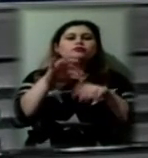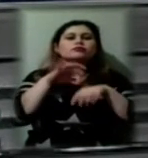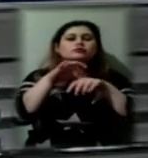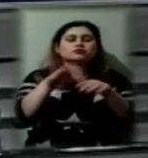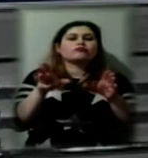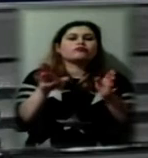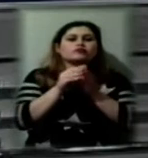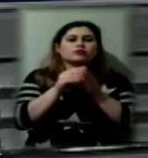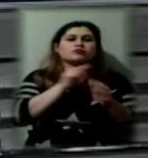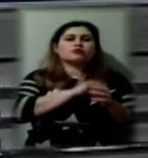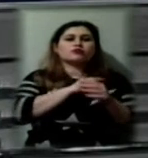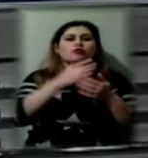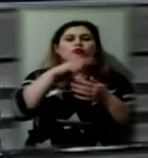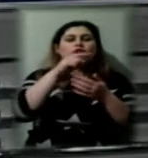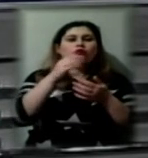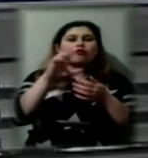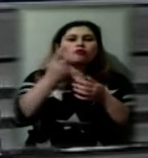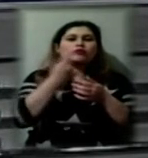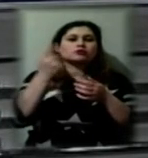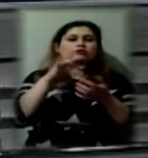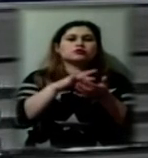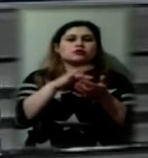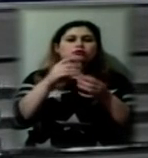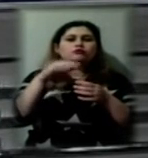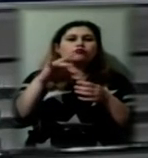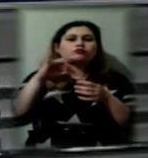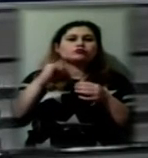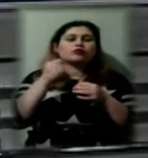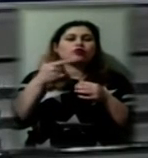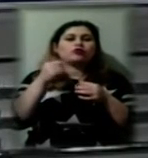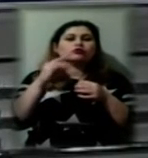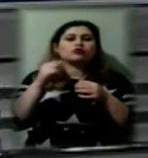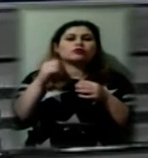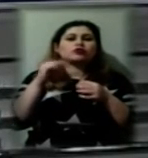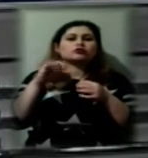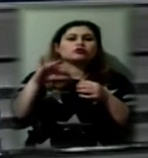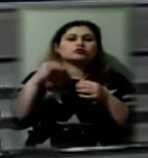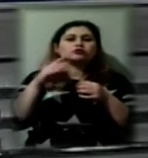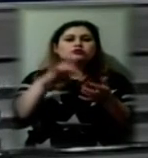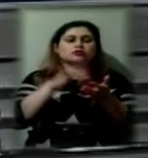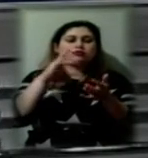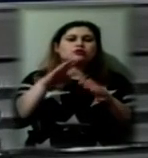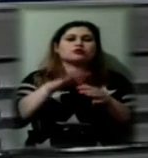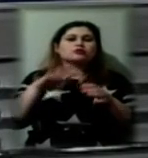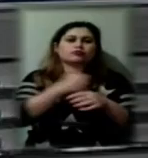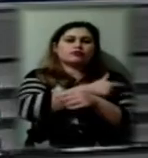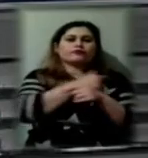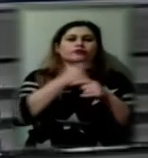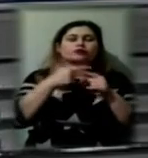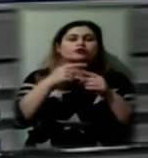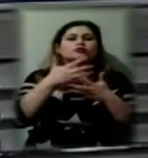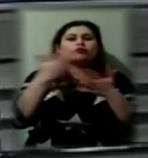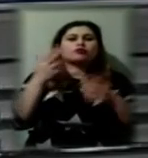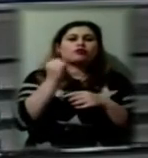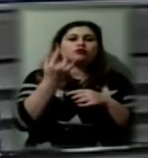обласного центру народної творчості та онкогематологічного відділення обласної дитячої лікарні. Більше про акцію дізнавались